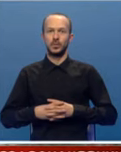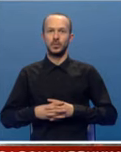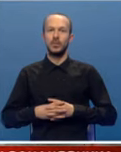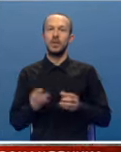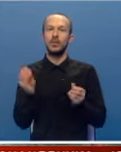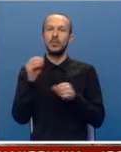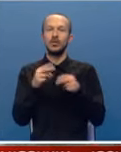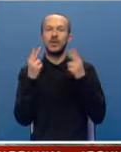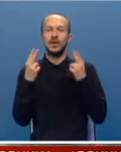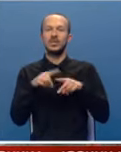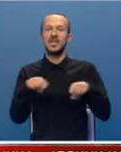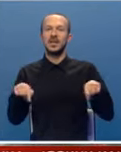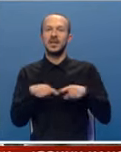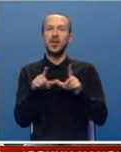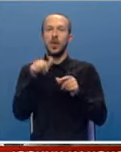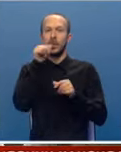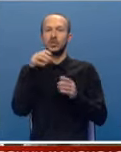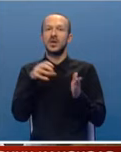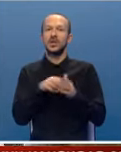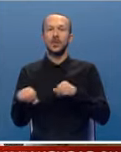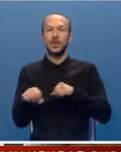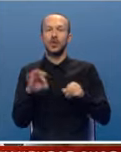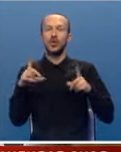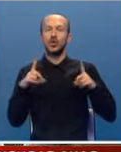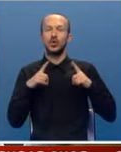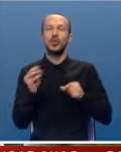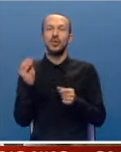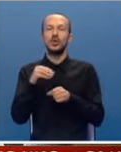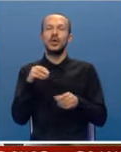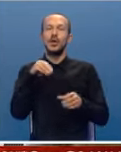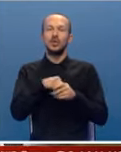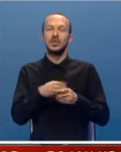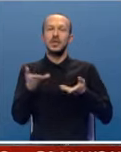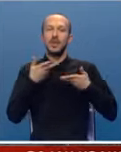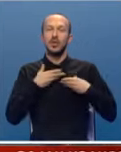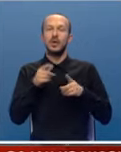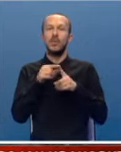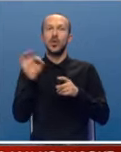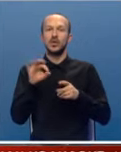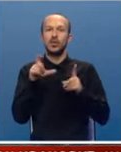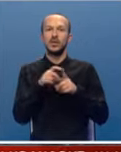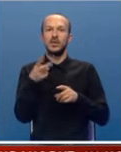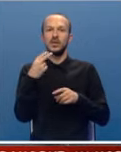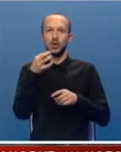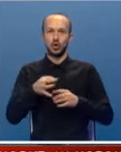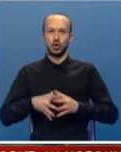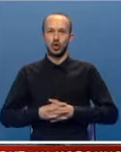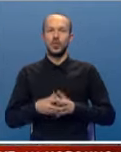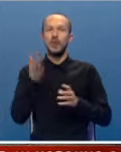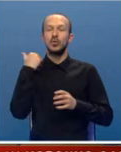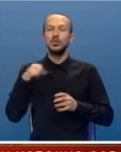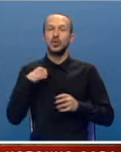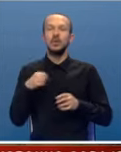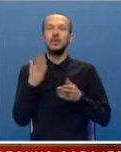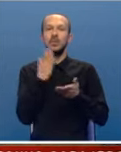Povećanjem vrijednosti nekretnina u Prijedorskoj gradskoj upravi očekuju povećanje budžetskih prihoda po tom osnovu od 20 odsto. Prošle